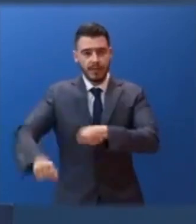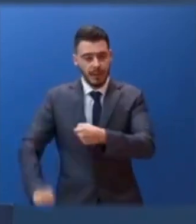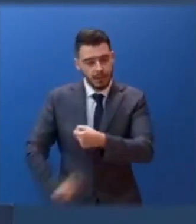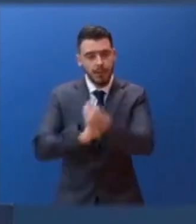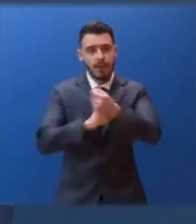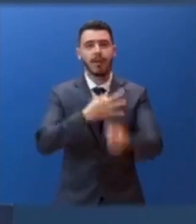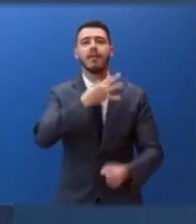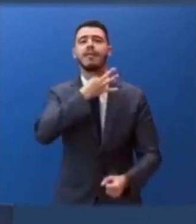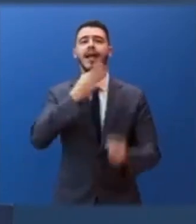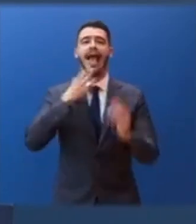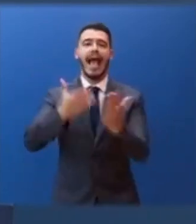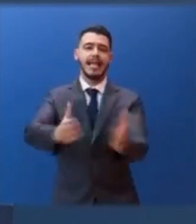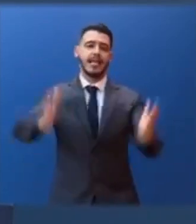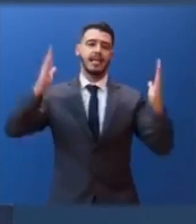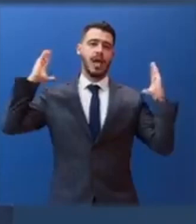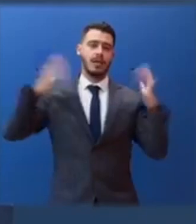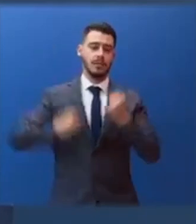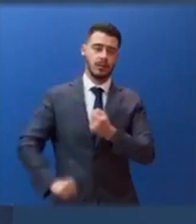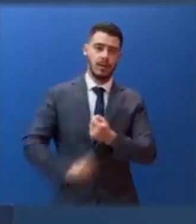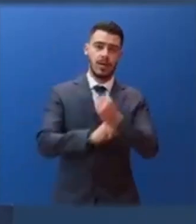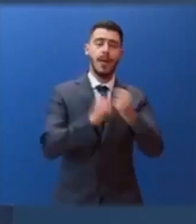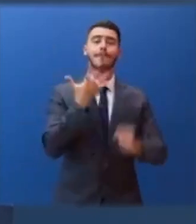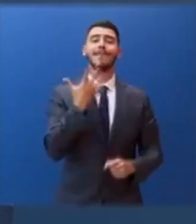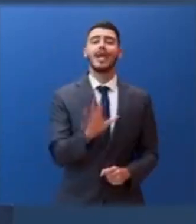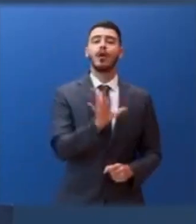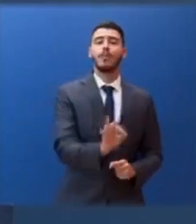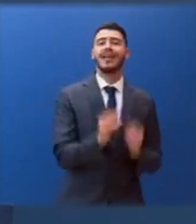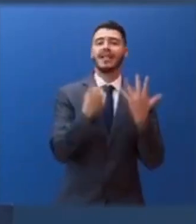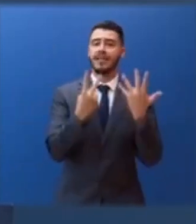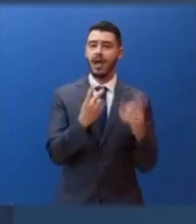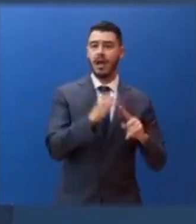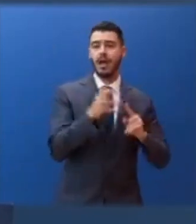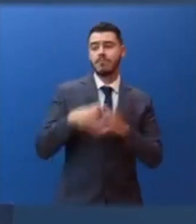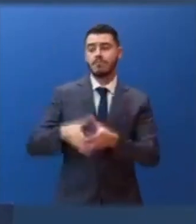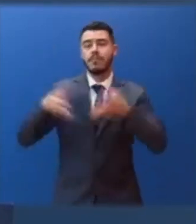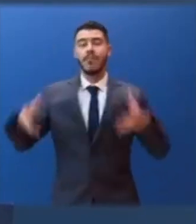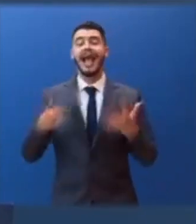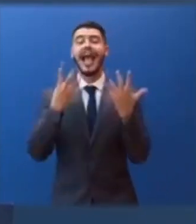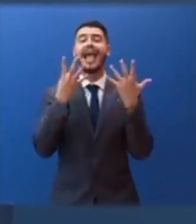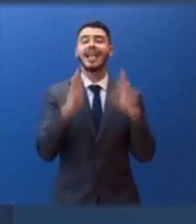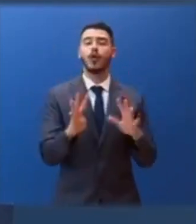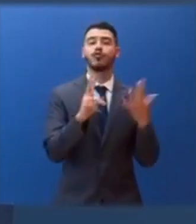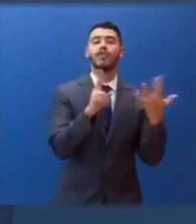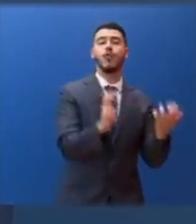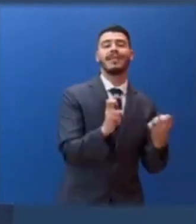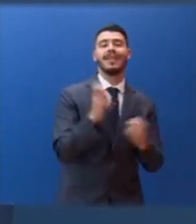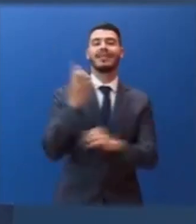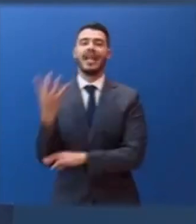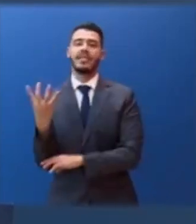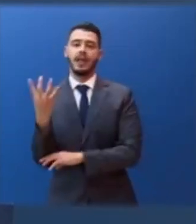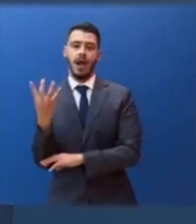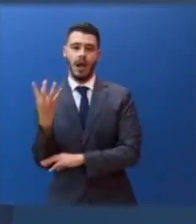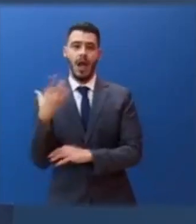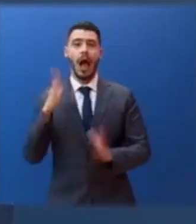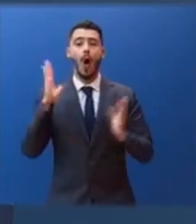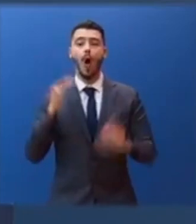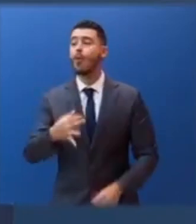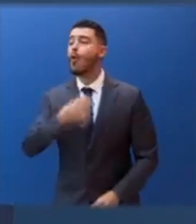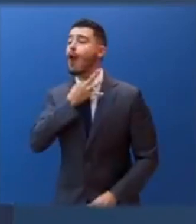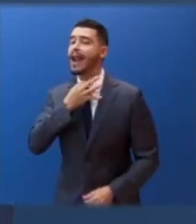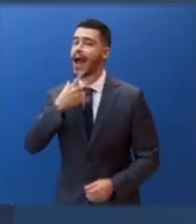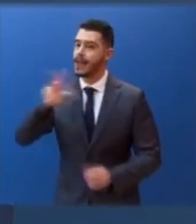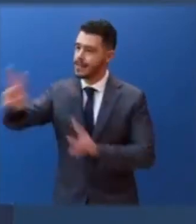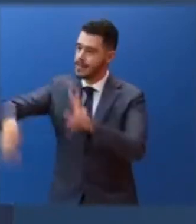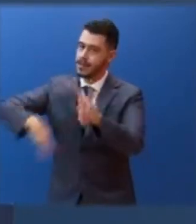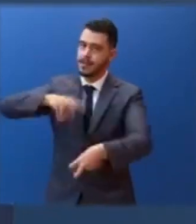Ενισχύουμε τις ΜΕΘ, γι' αυτό τις έχουμε αυξήσει από τις 557 στις 974. Και γι' αυτό συμπράττουμε με τον ιδιωτικό τομέα εκεί που χρειάζεται. Όχι να επιτάσουμε